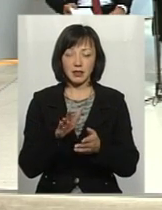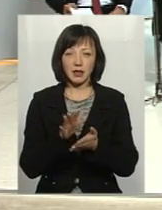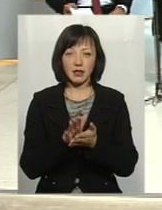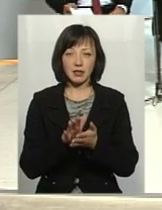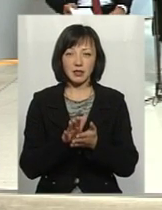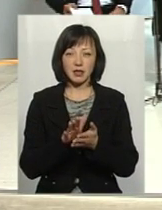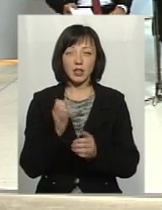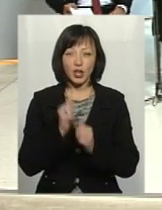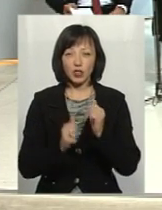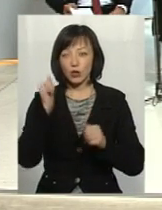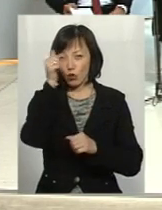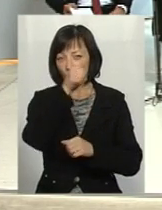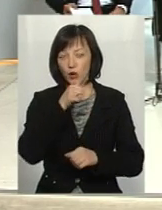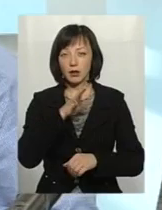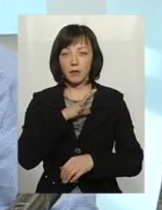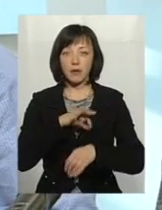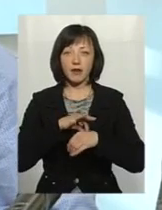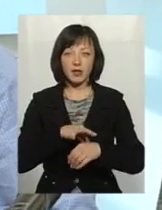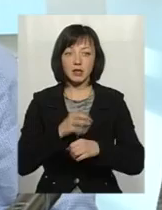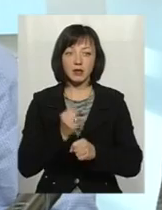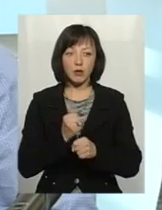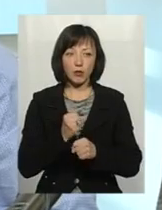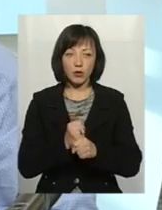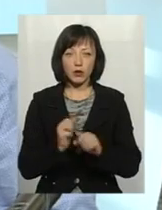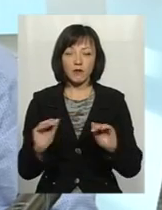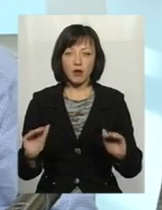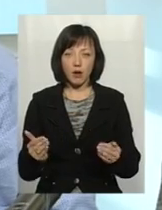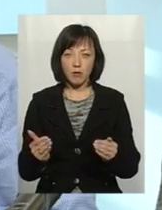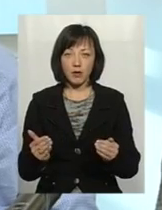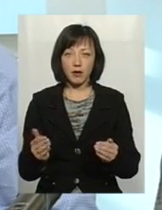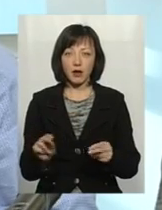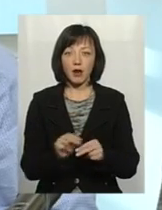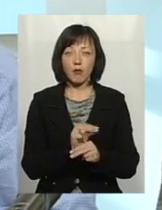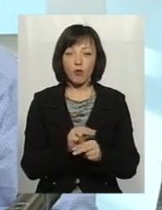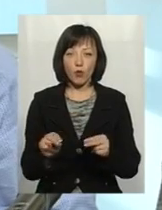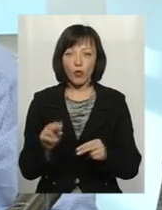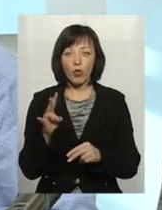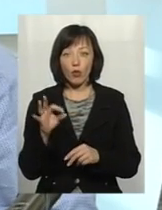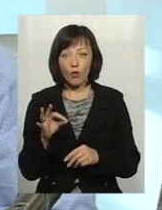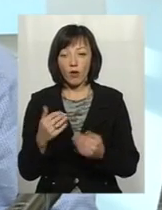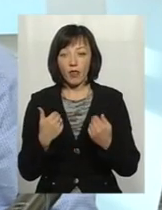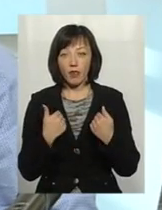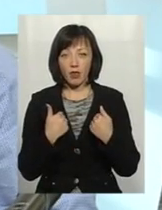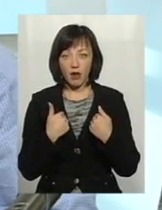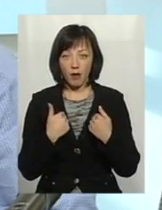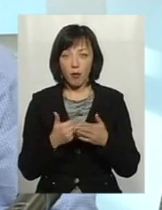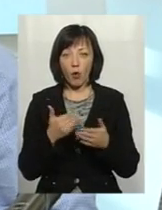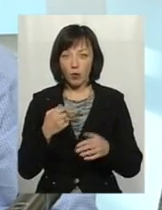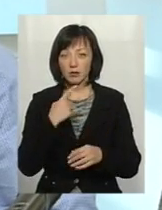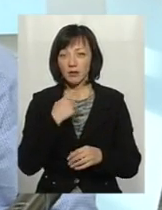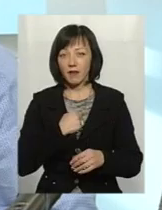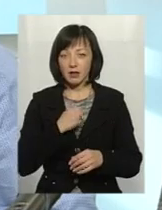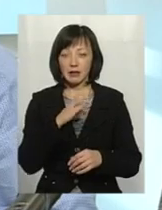ежегодно проводились роботи в рамках текущего ремонта. Але поскільки нам від СССР і від того